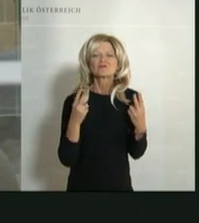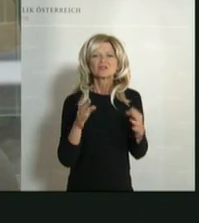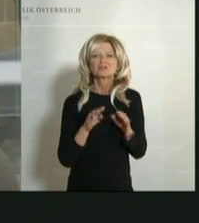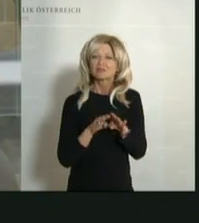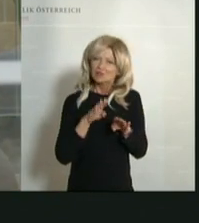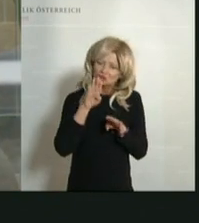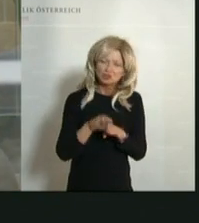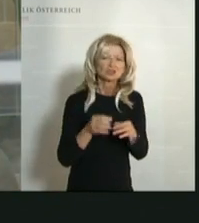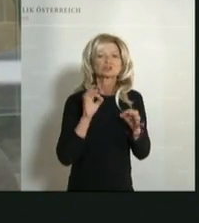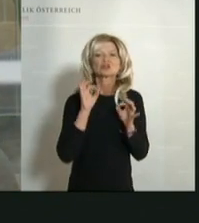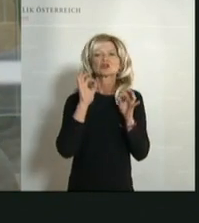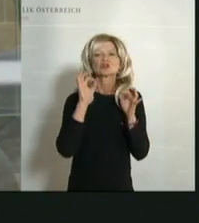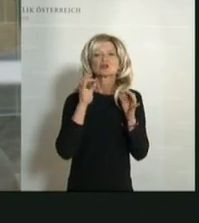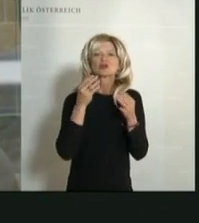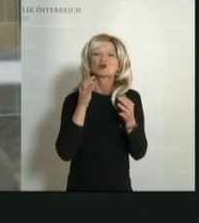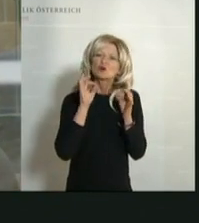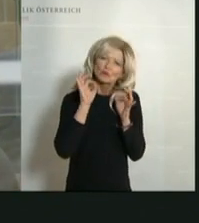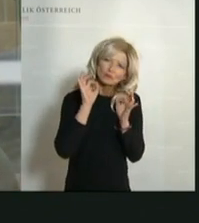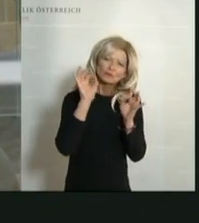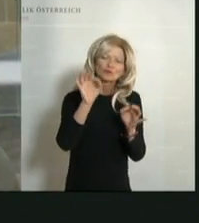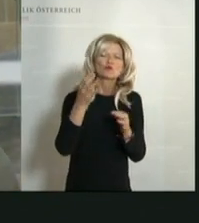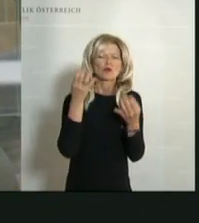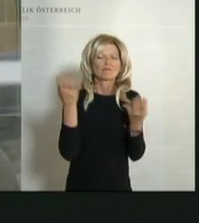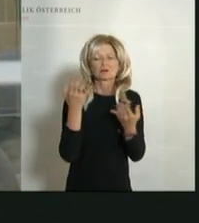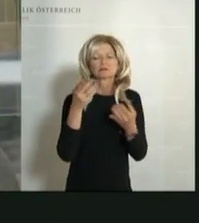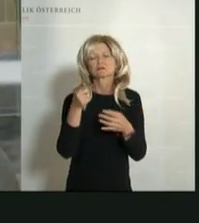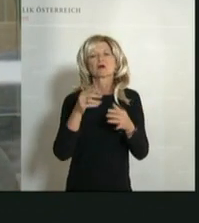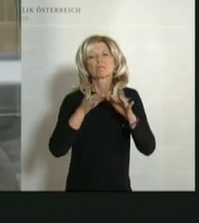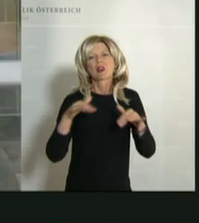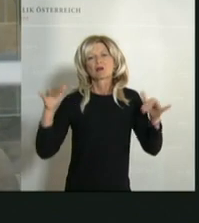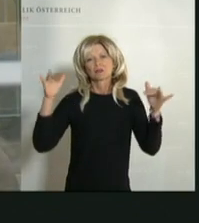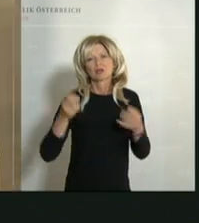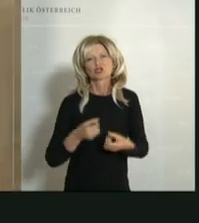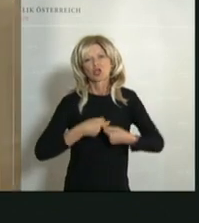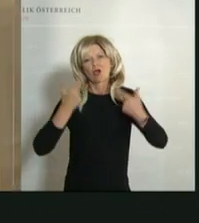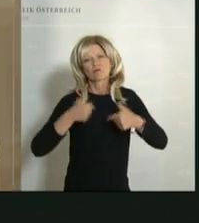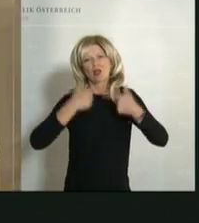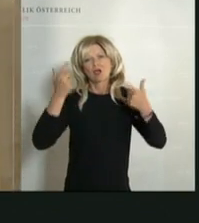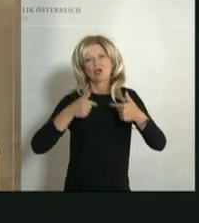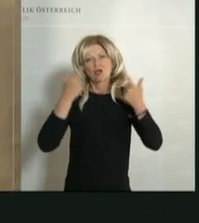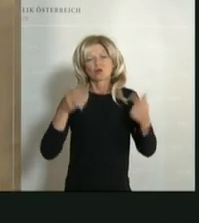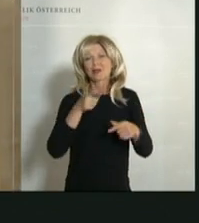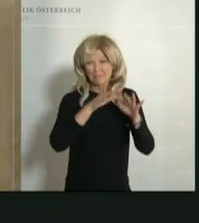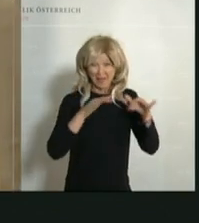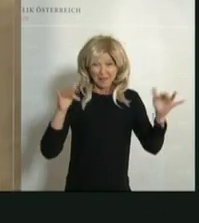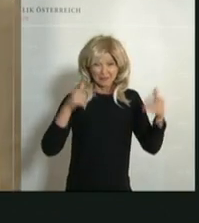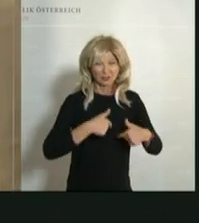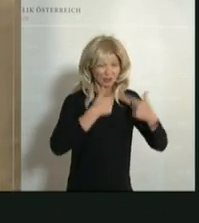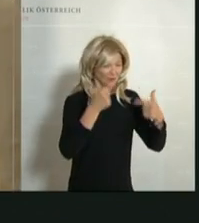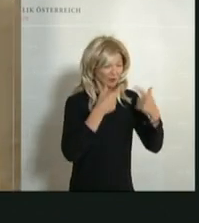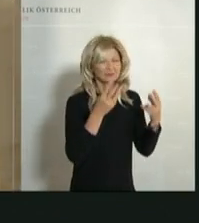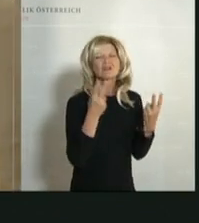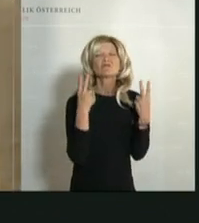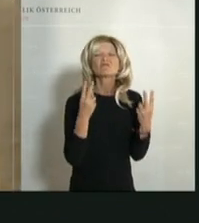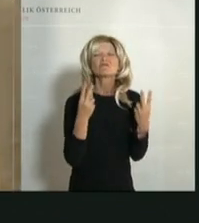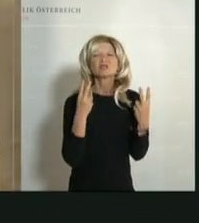parlamentarischen Aufklärung. Weil diese Aufklärung, sehr geehrte Damen und Herren, die ist deswegen notwendig, weil es wichtig ist, aus Fehlern zu lernen.